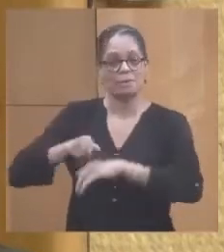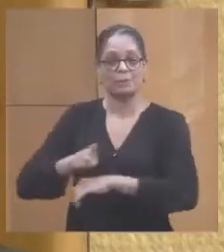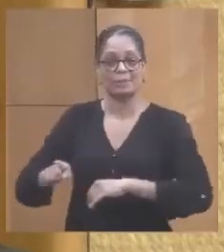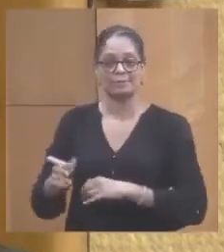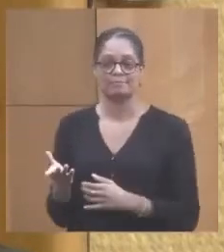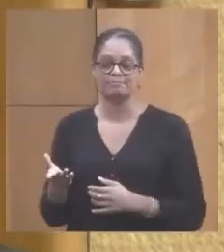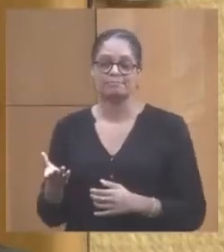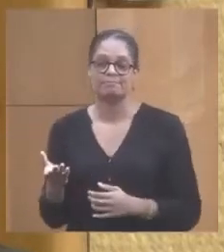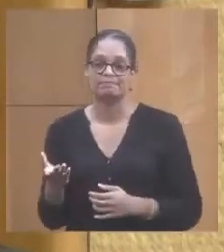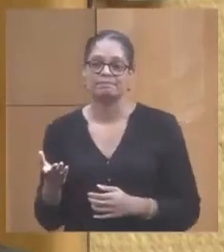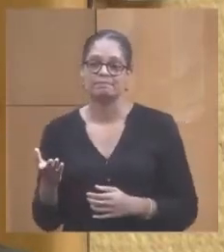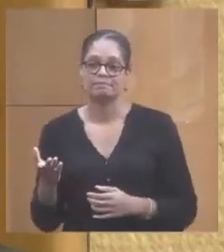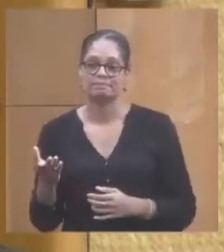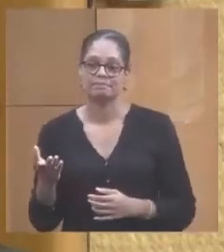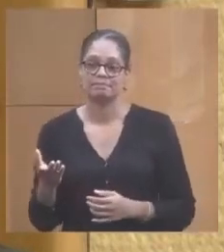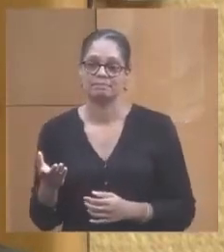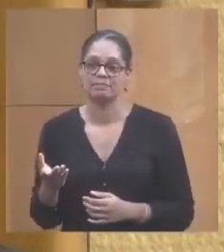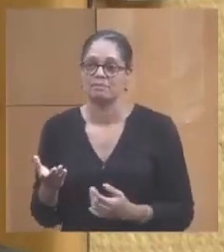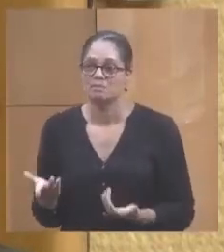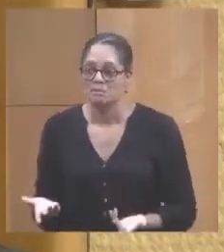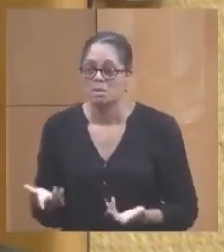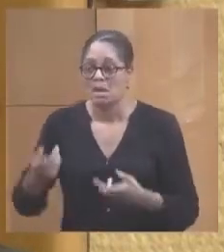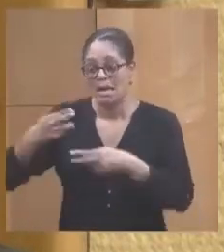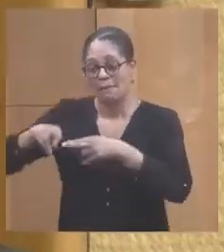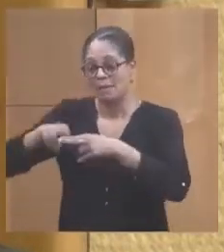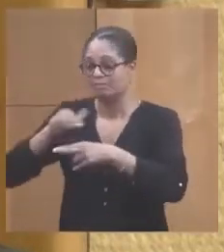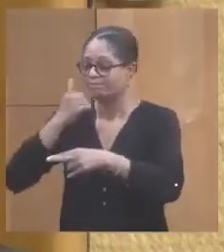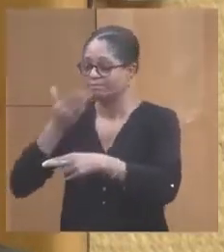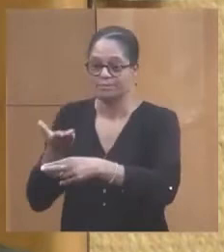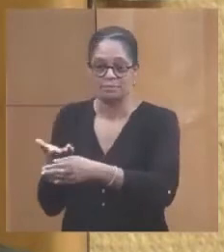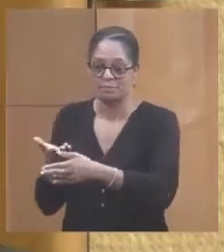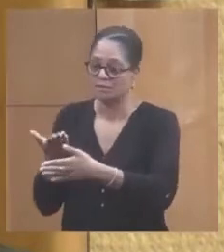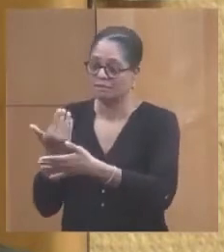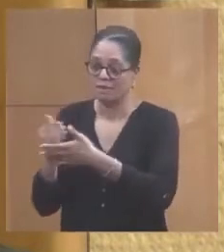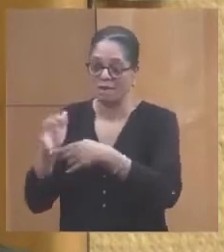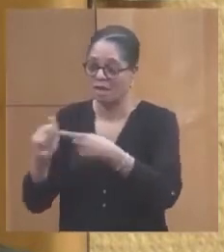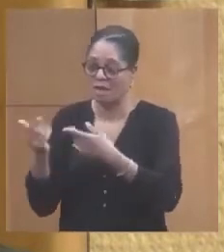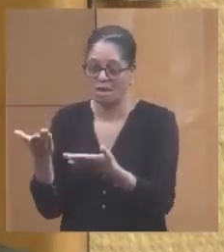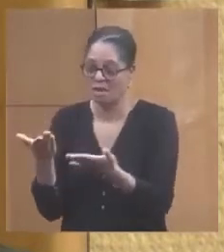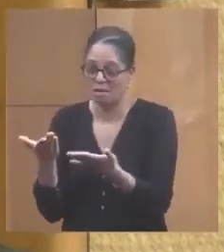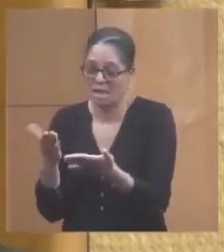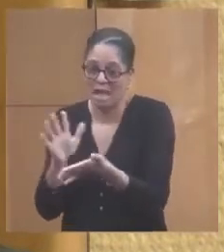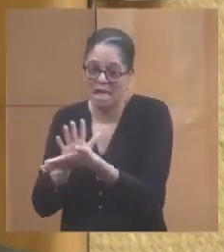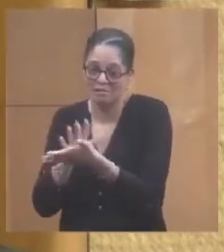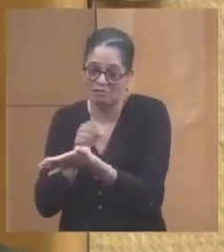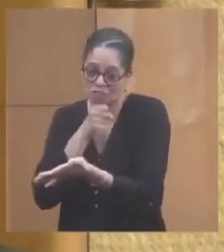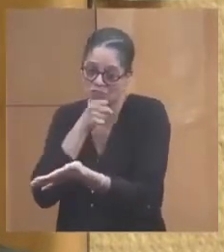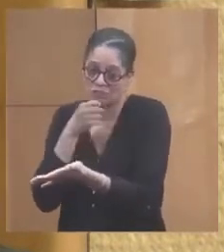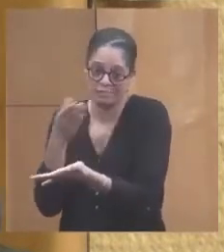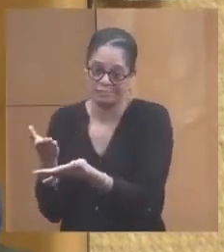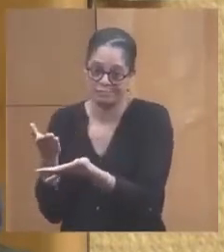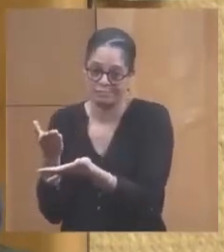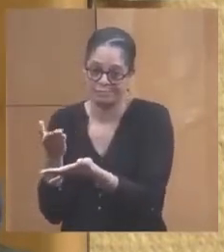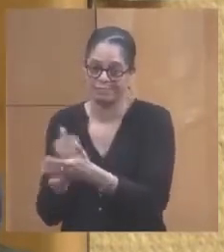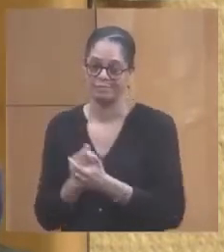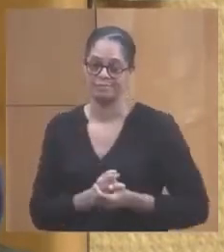et non réparables. Elles ont atteint leur limite d'âge, si on peut dire.